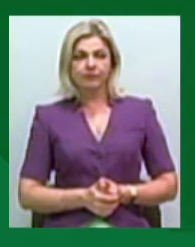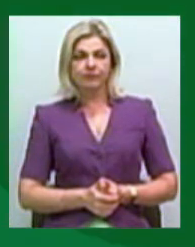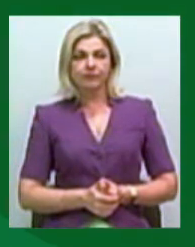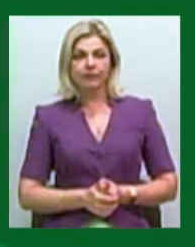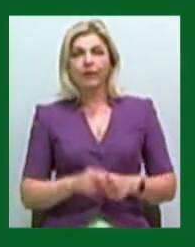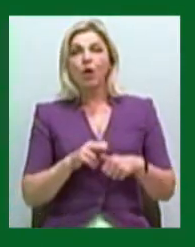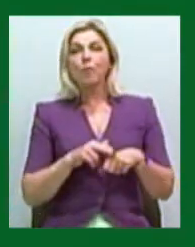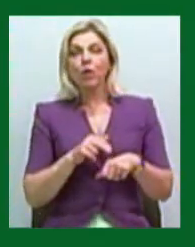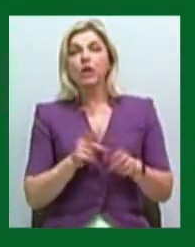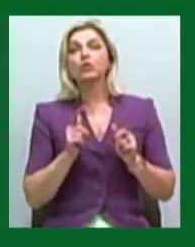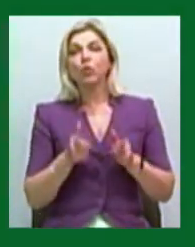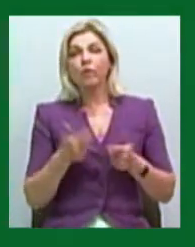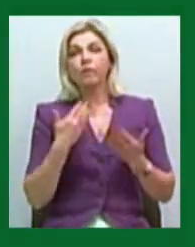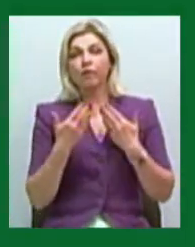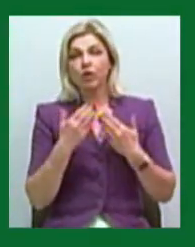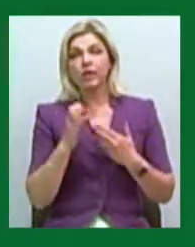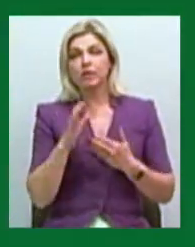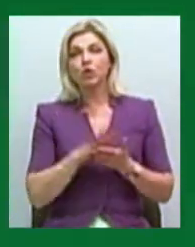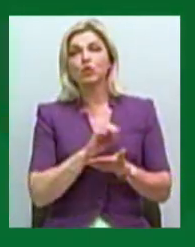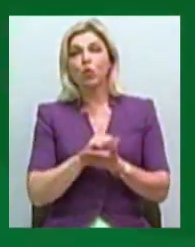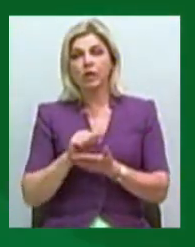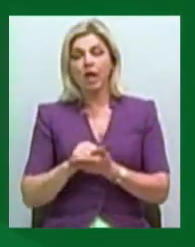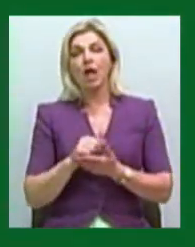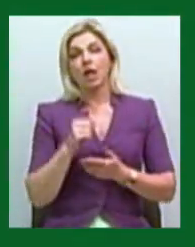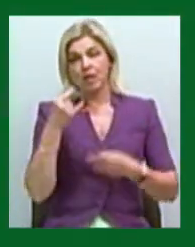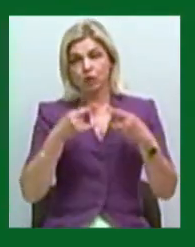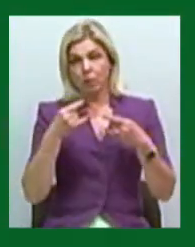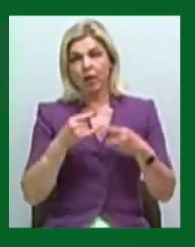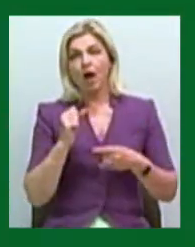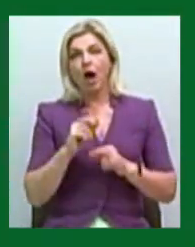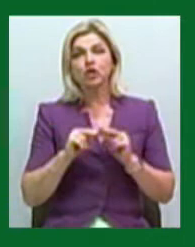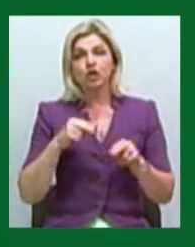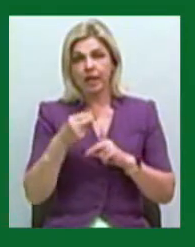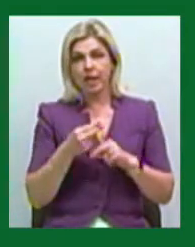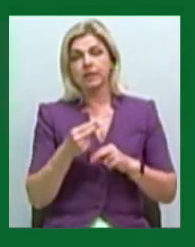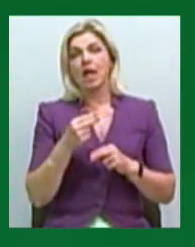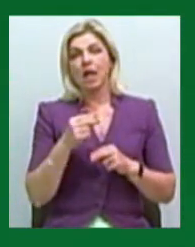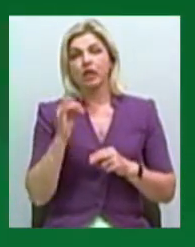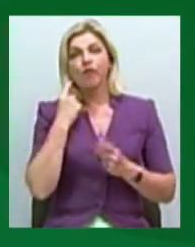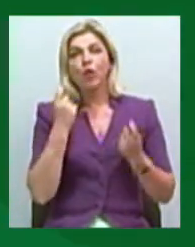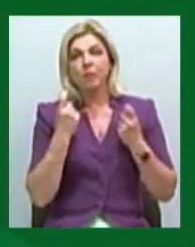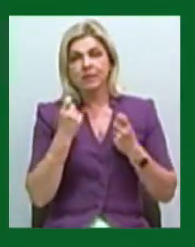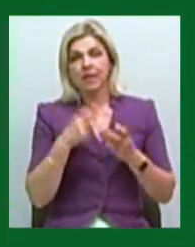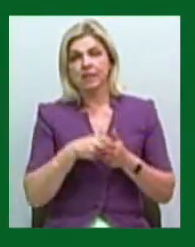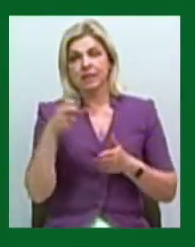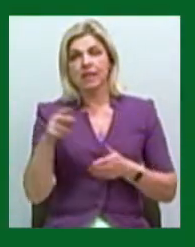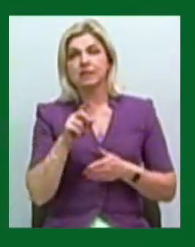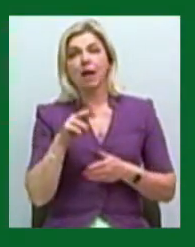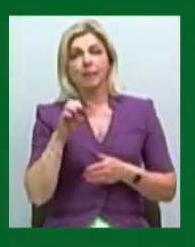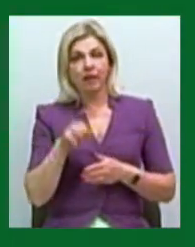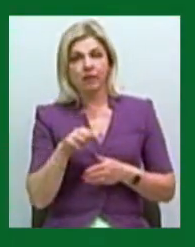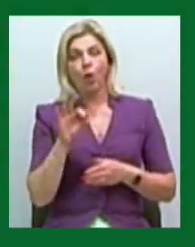Поліція згодна спілкуватися з кореспондентами Суспільного, але через інформаційний запит. Про відповідь поліції ми